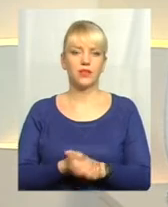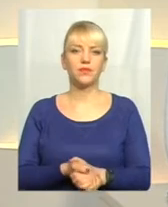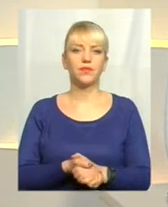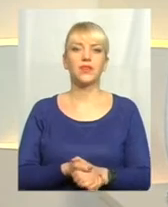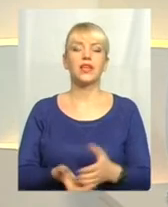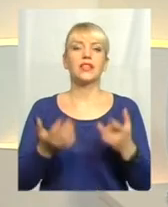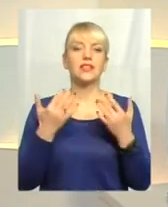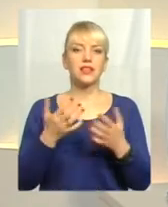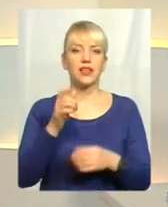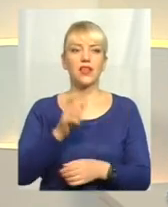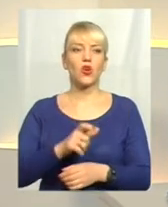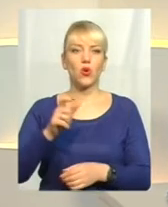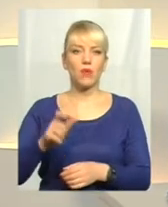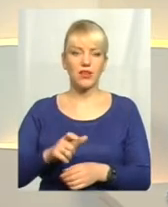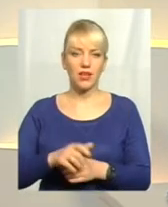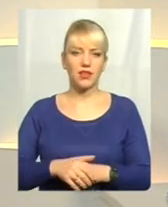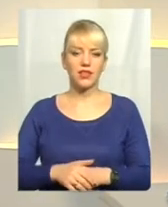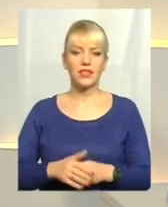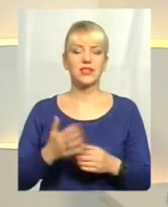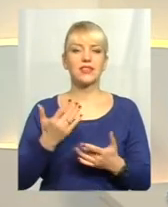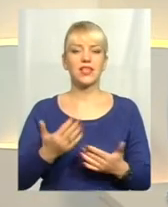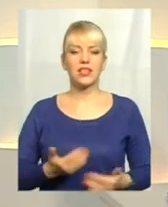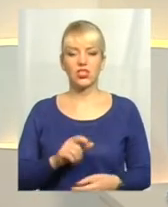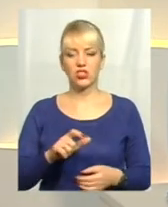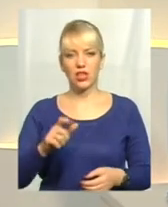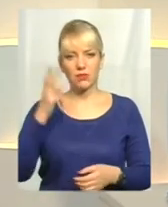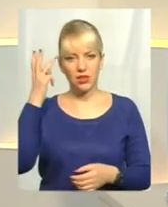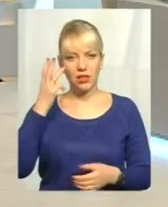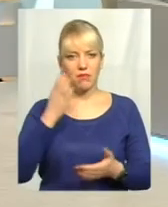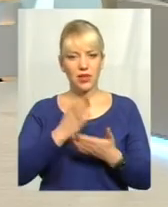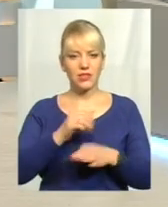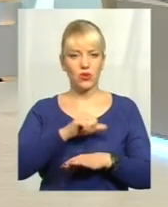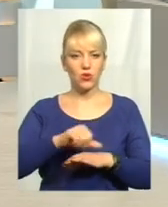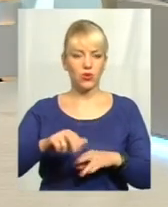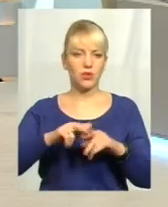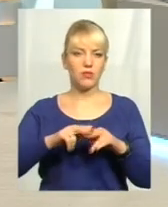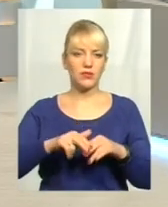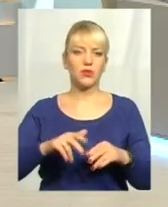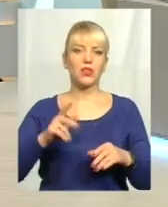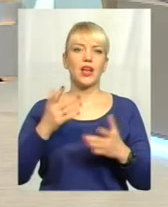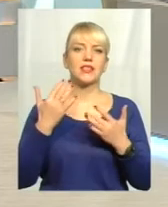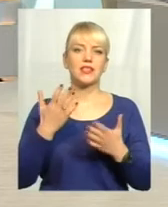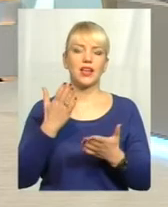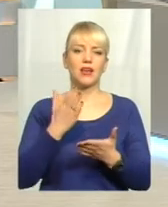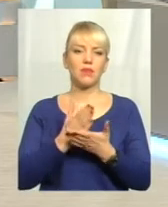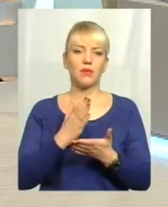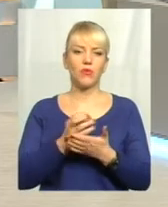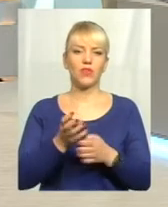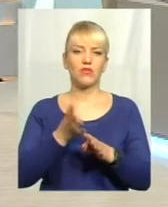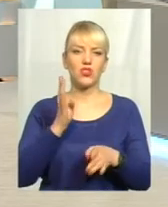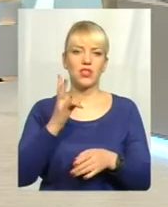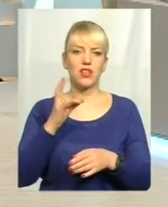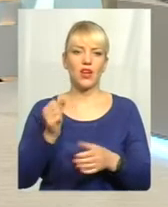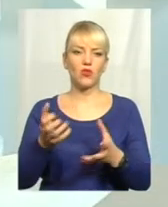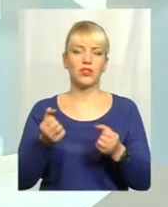Скільки громадян, жителів Хмельниччини вже мають за кордонні паспорти, а скільки перебувають у черзі на їх отриманнях?